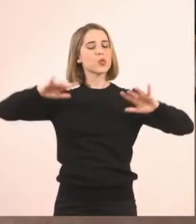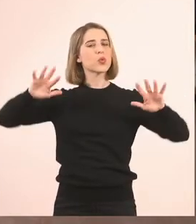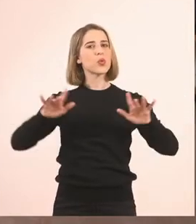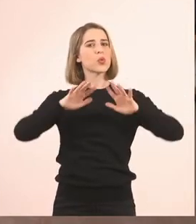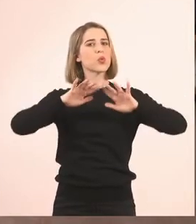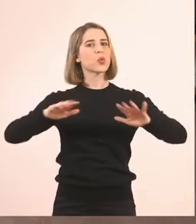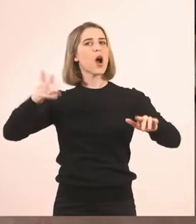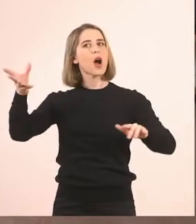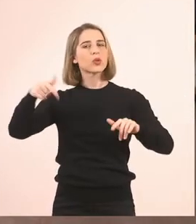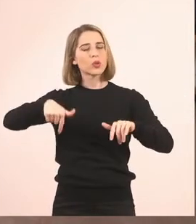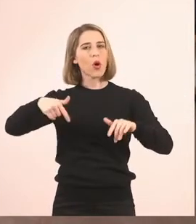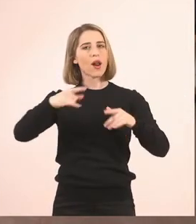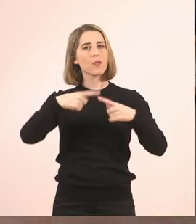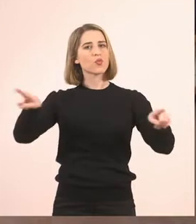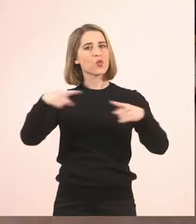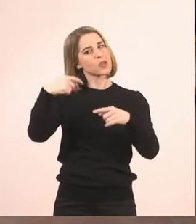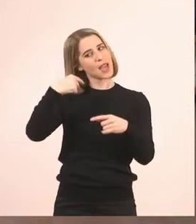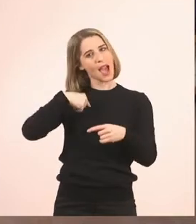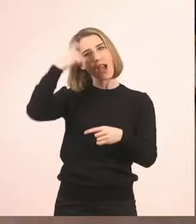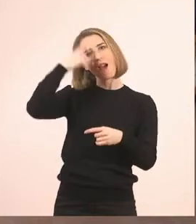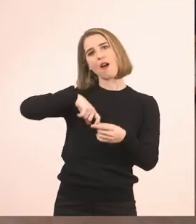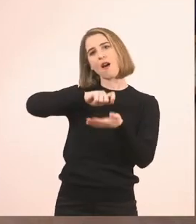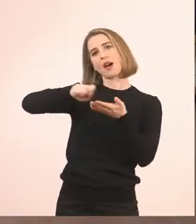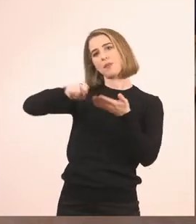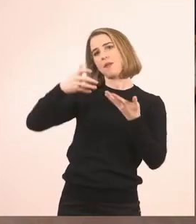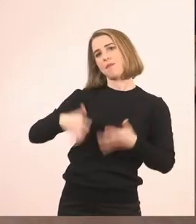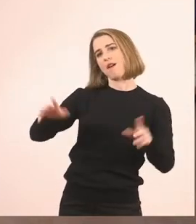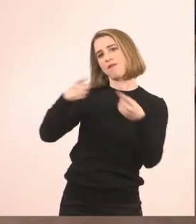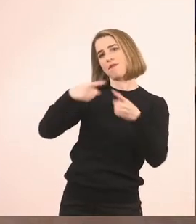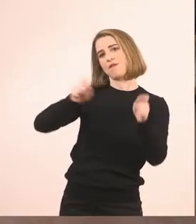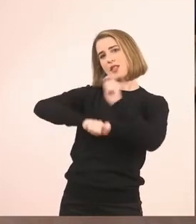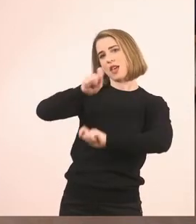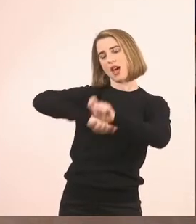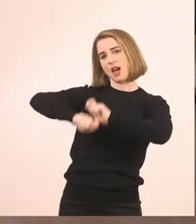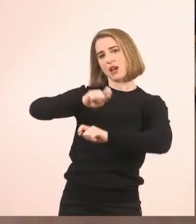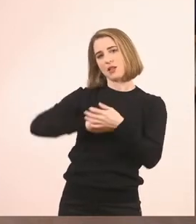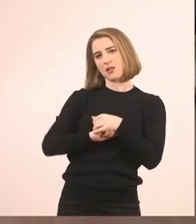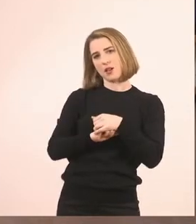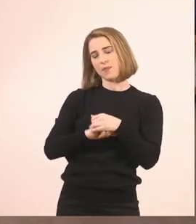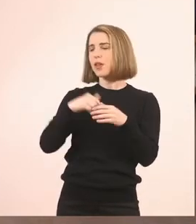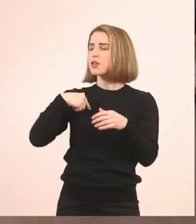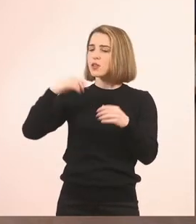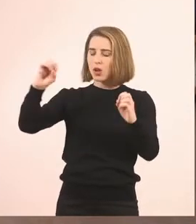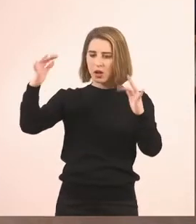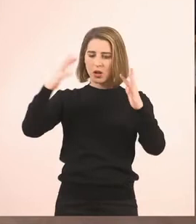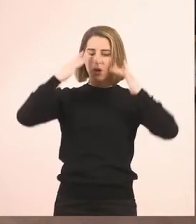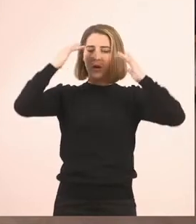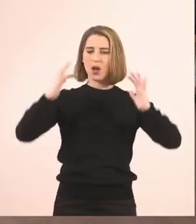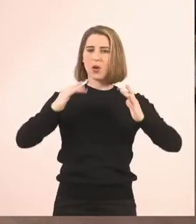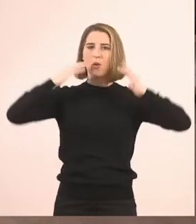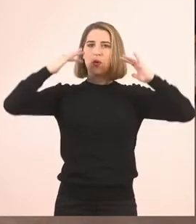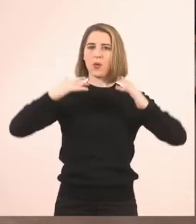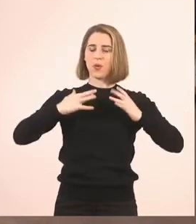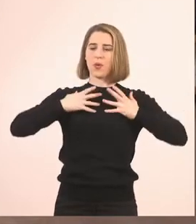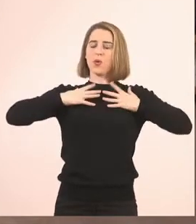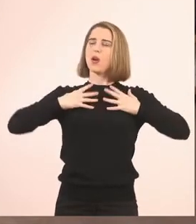οπότε μπορείτε να πάρετε έτσι, να έχετε την έκφραση χωρίς να μιλάτε γιατί τώρα εγώ μιλάω. Κοιτάμε, αναπνοεί,